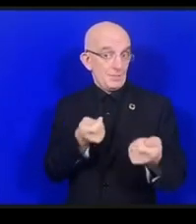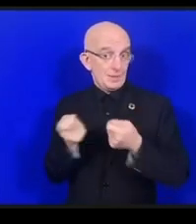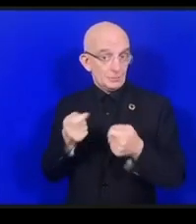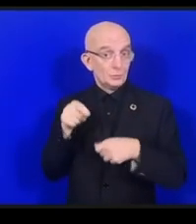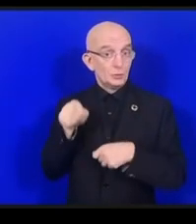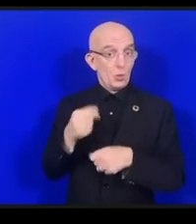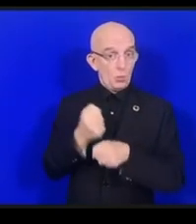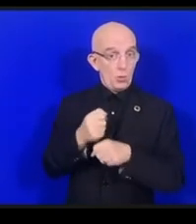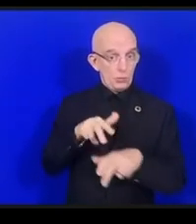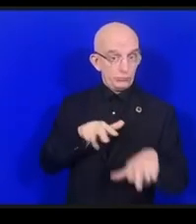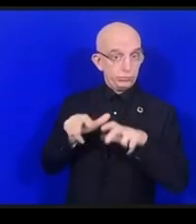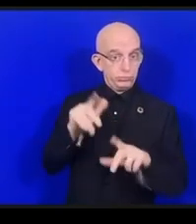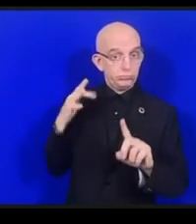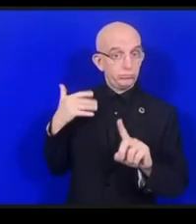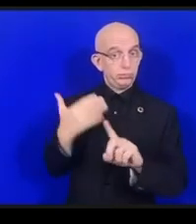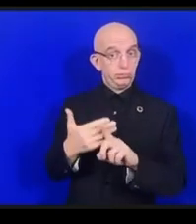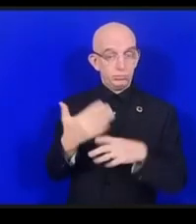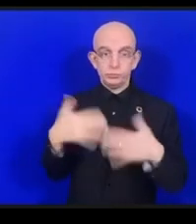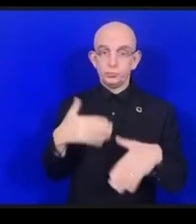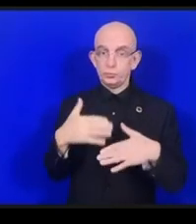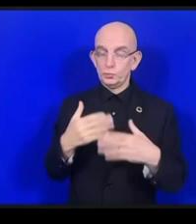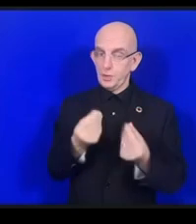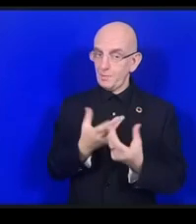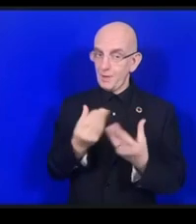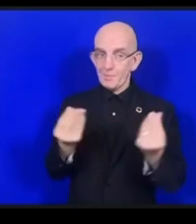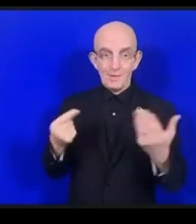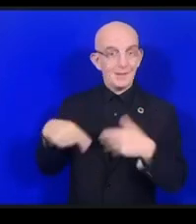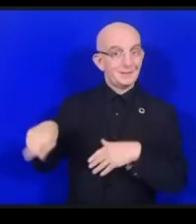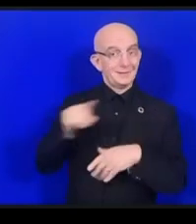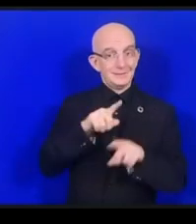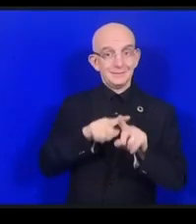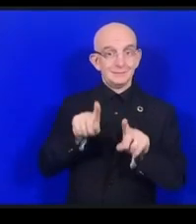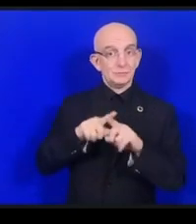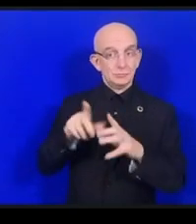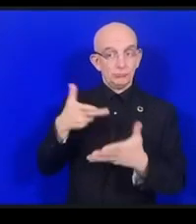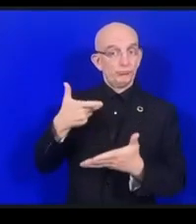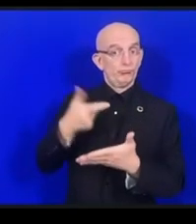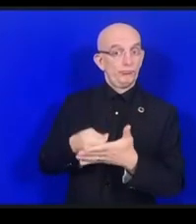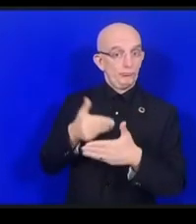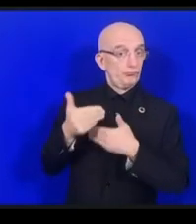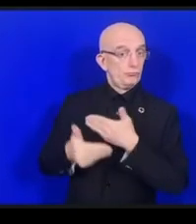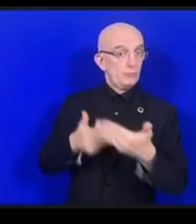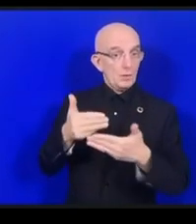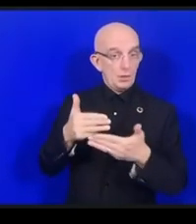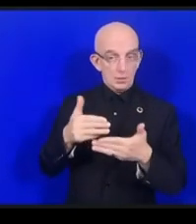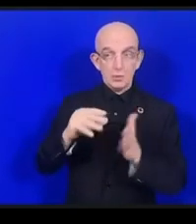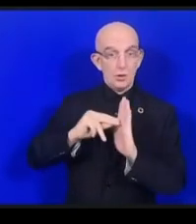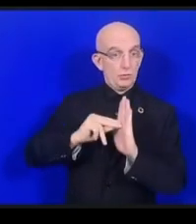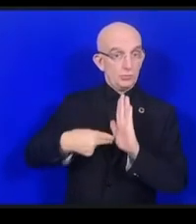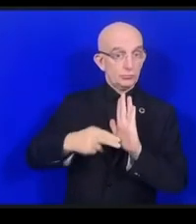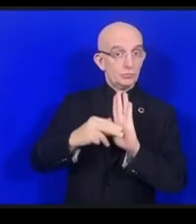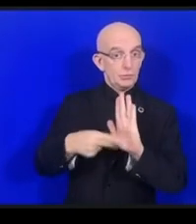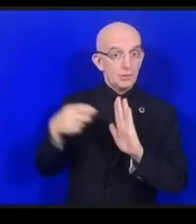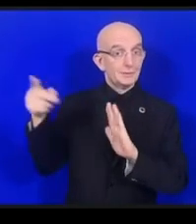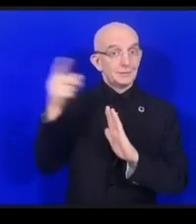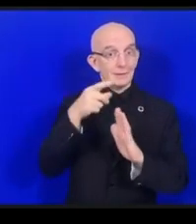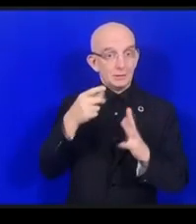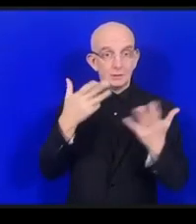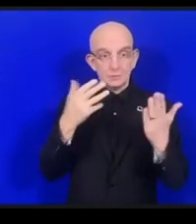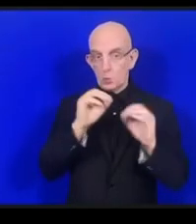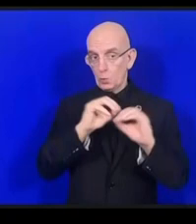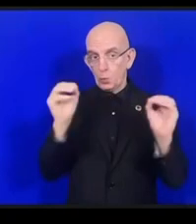調達契約の中にはサイバーセキュリティの基準標準というのが指定されていない例えば政府機関などが